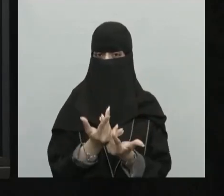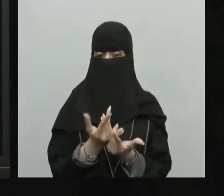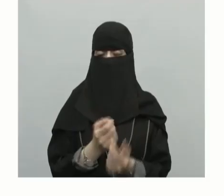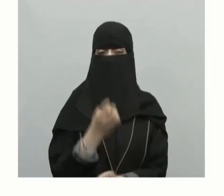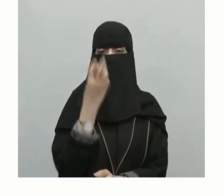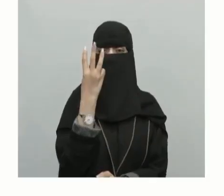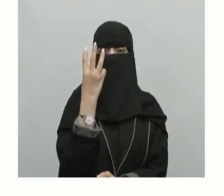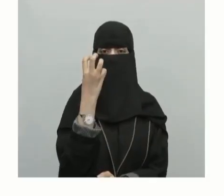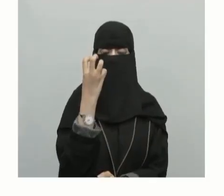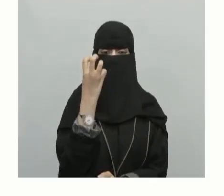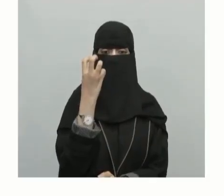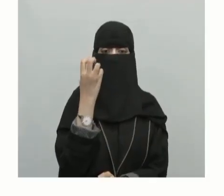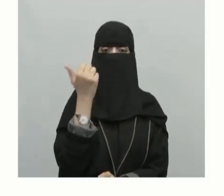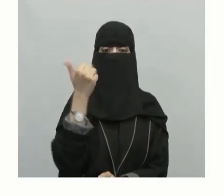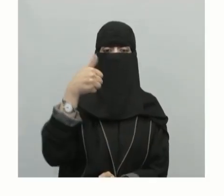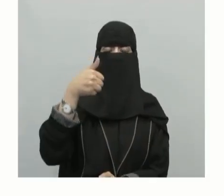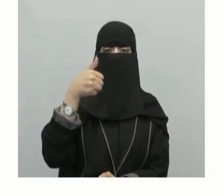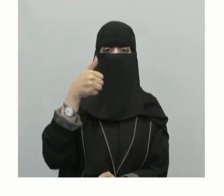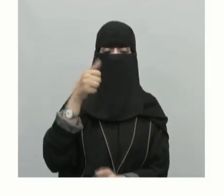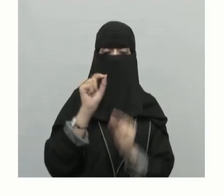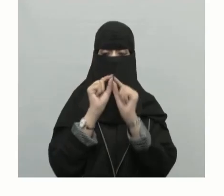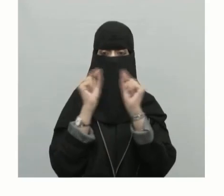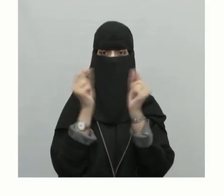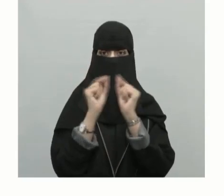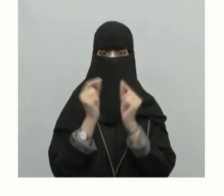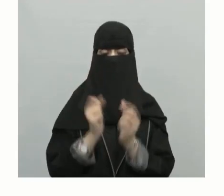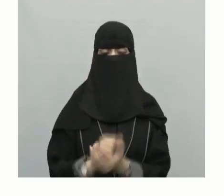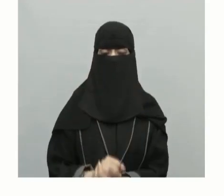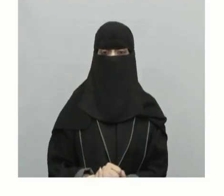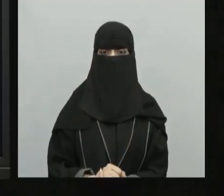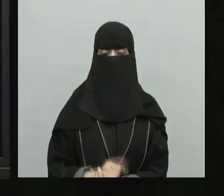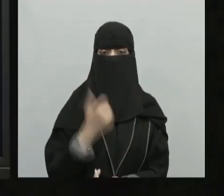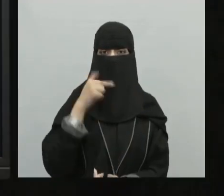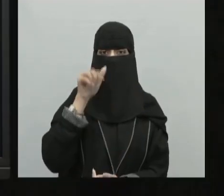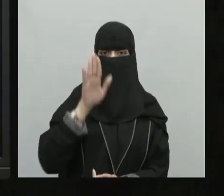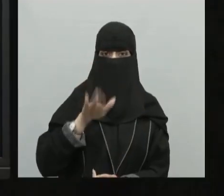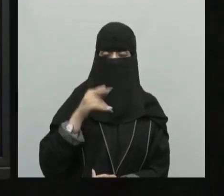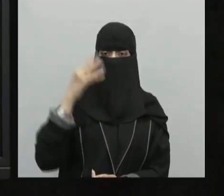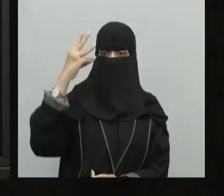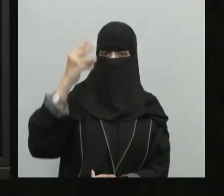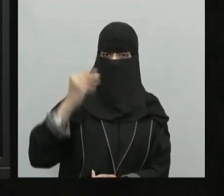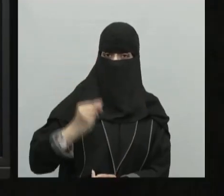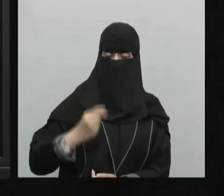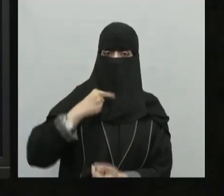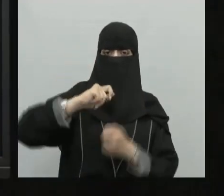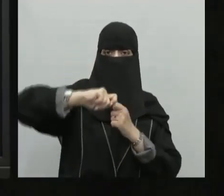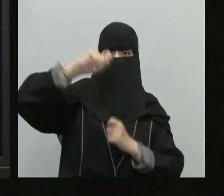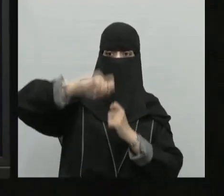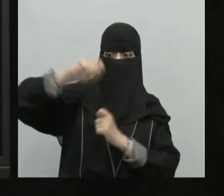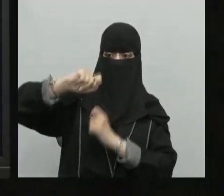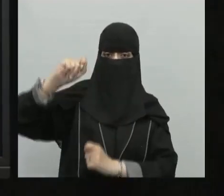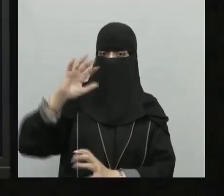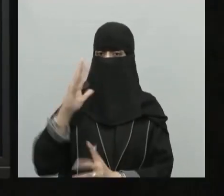360 خطا إذن عدد الخطوط 360